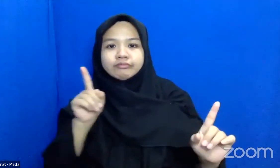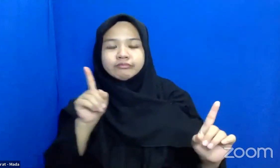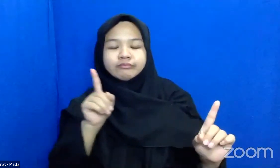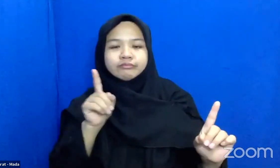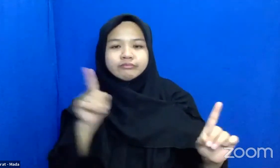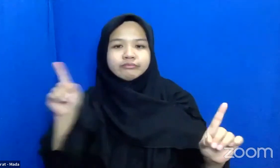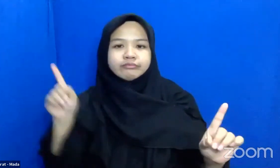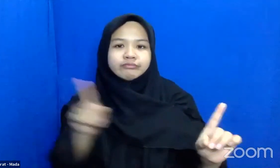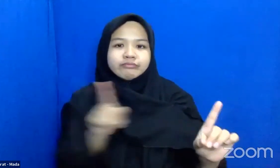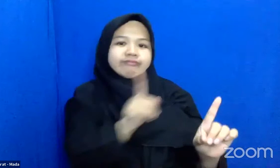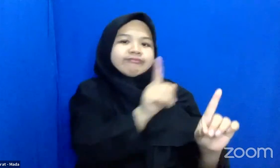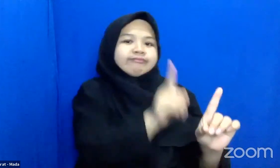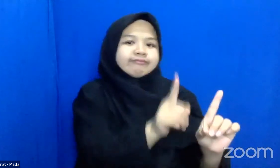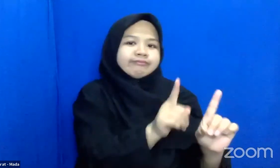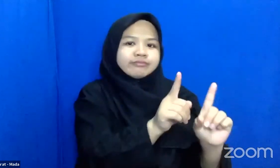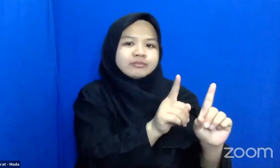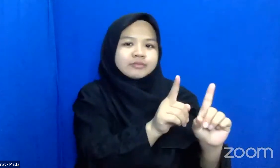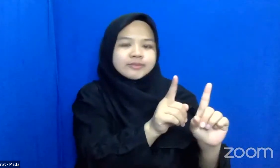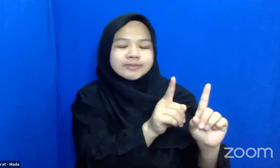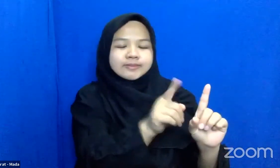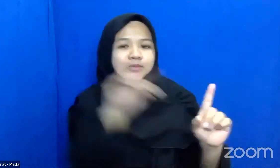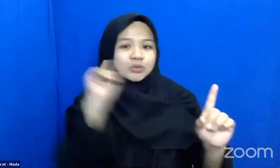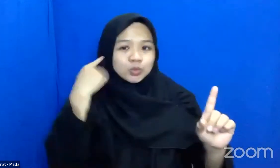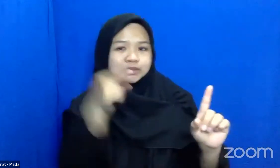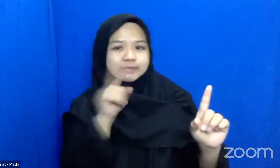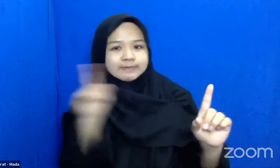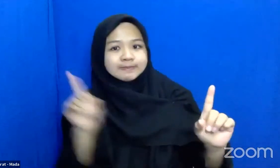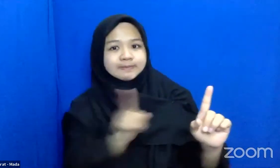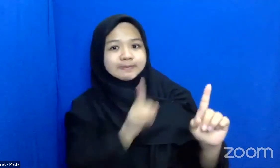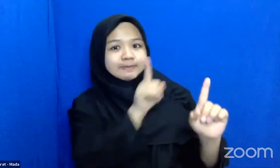Menyamperi Teman-teman Dengan Hambatan Tuli